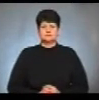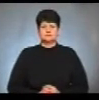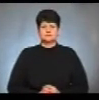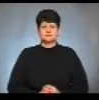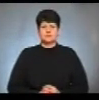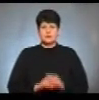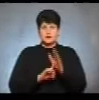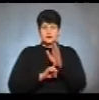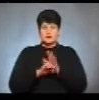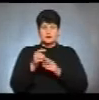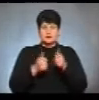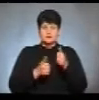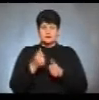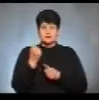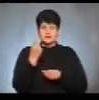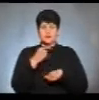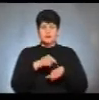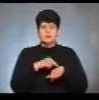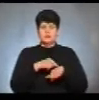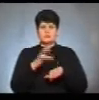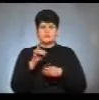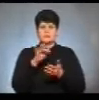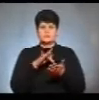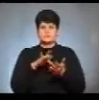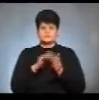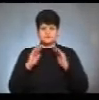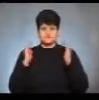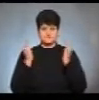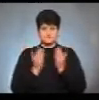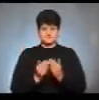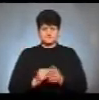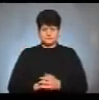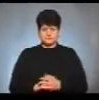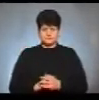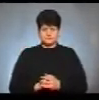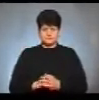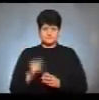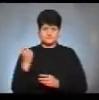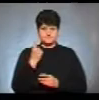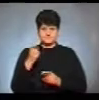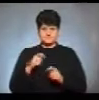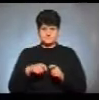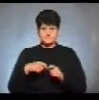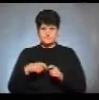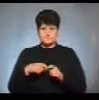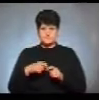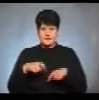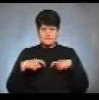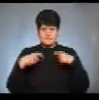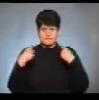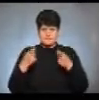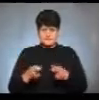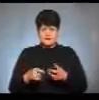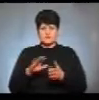Стартували змагання об 11-тій годині на центральному стадіоні. Перша естафета – біг. Учасники